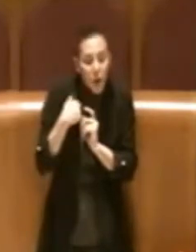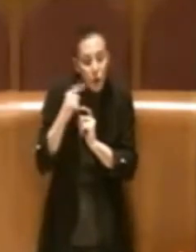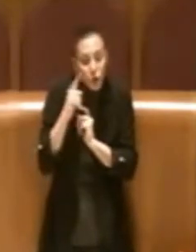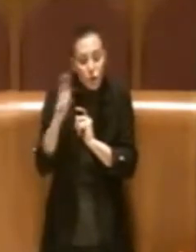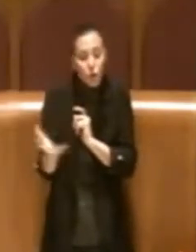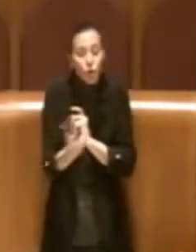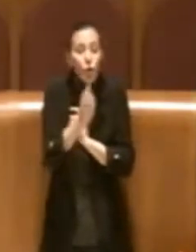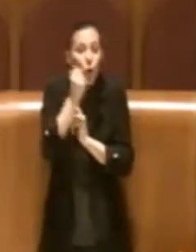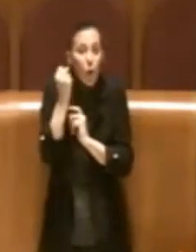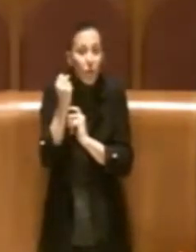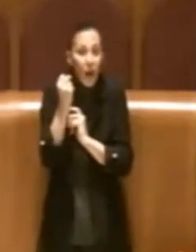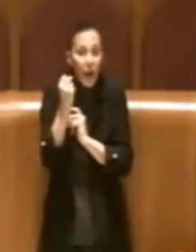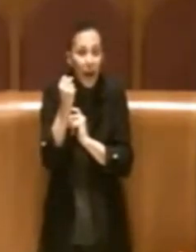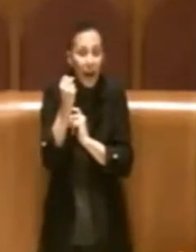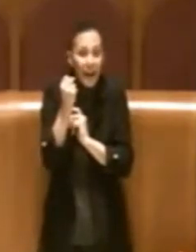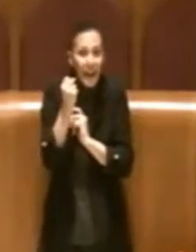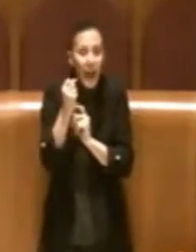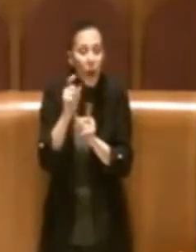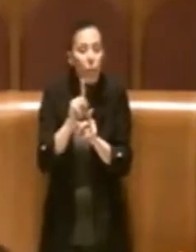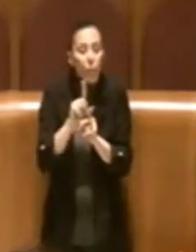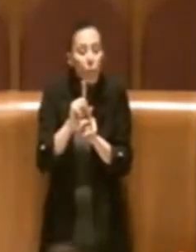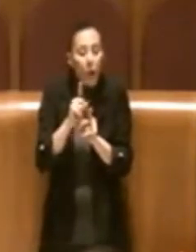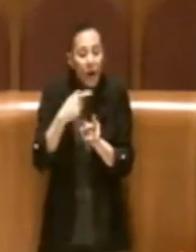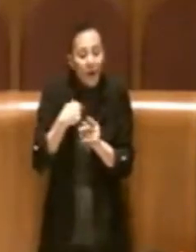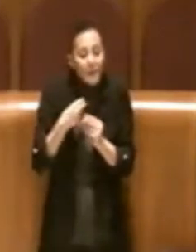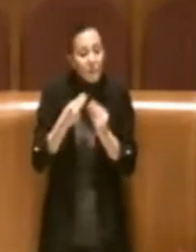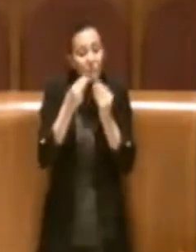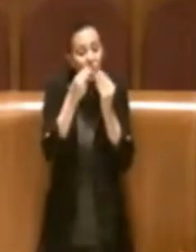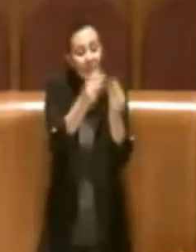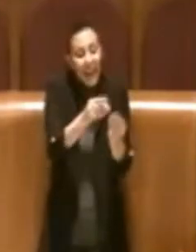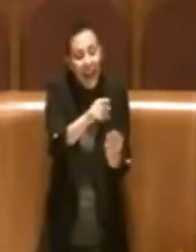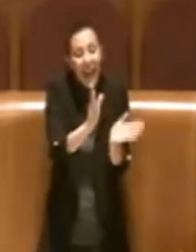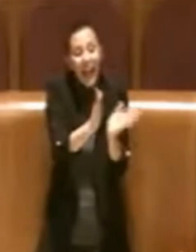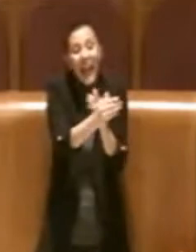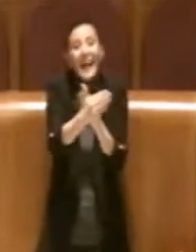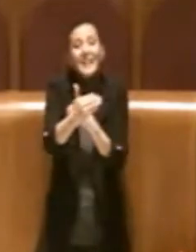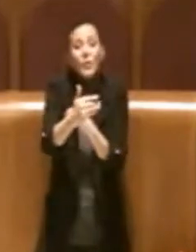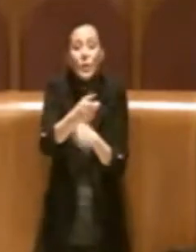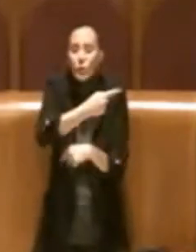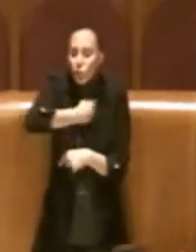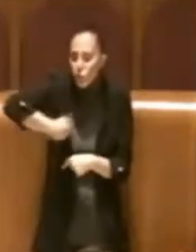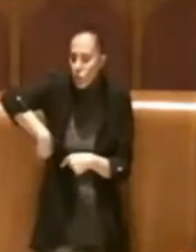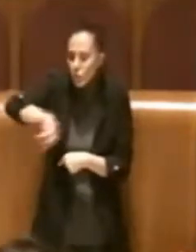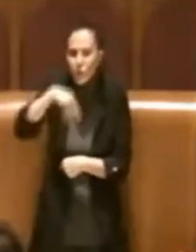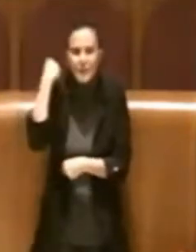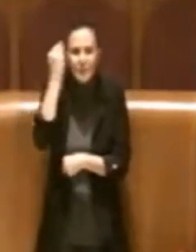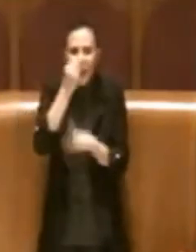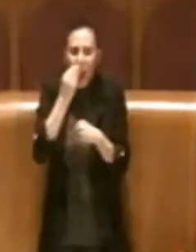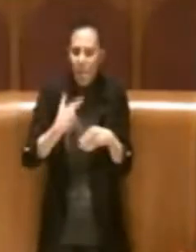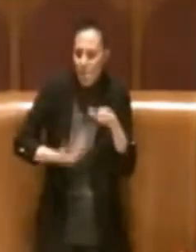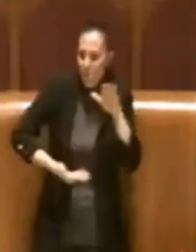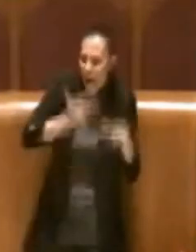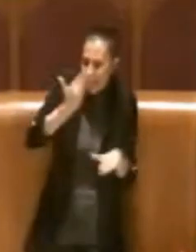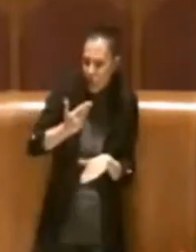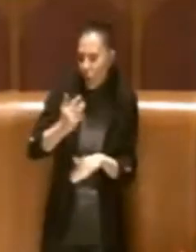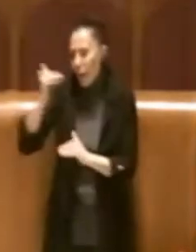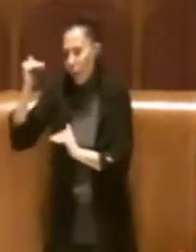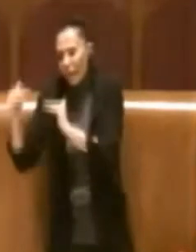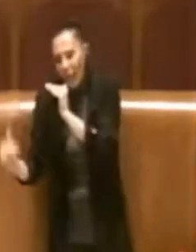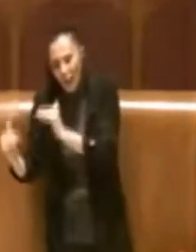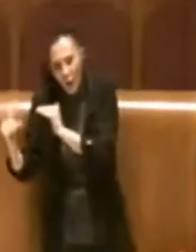trovare eventualmente un'assegnazione per questa categoria che tutti noi, penso maggioranza e minoranza, vogliono